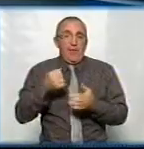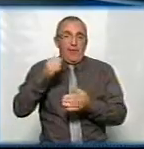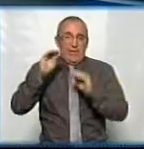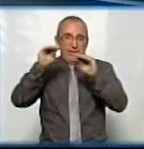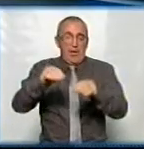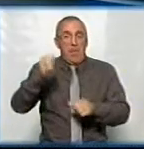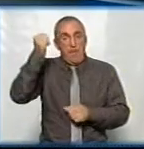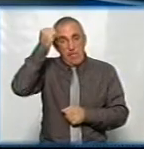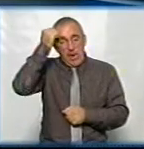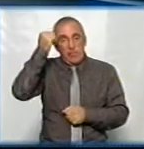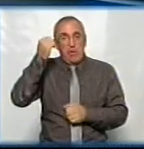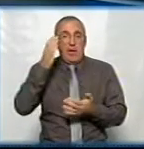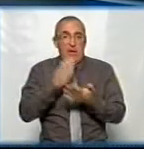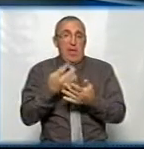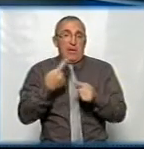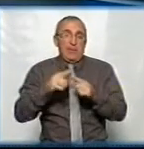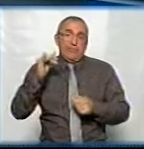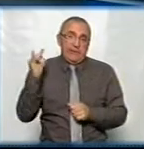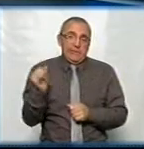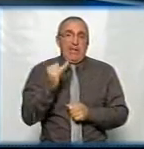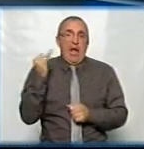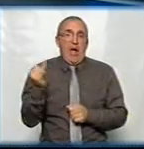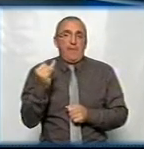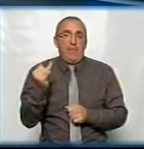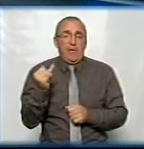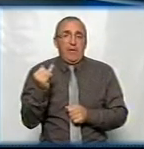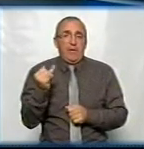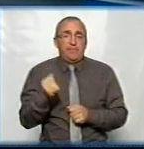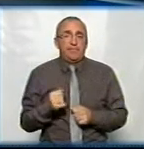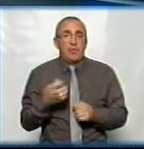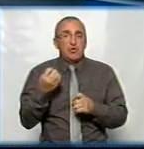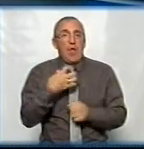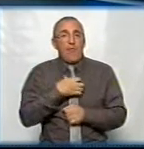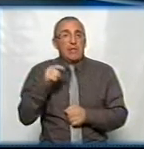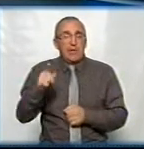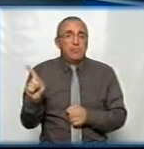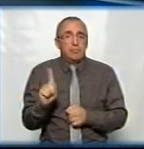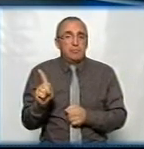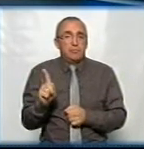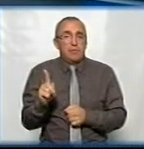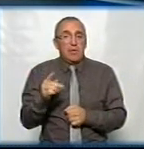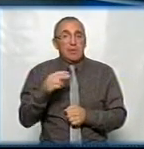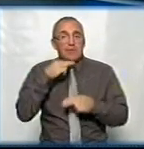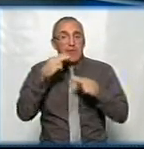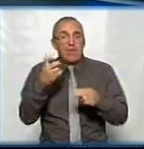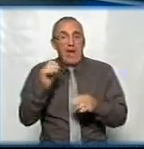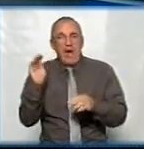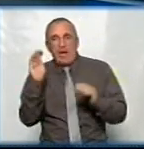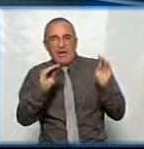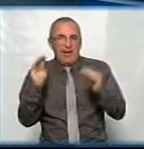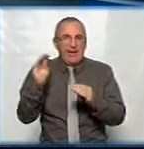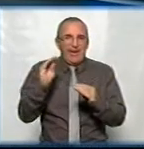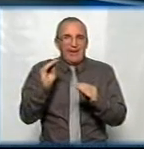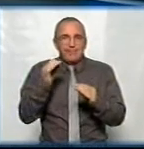пам'ятника, ну, є такий цікавий і ще важливий тим, що, зважаючи на критику, яка